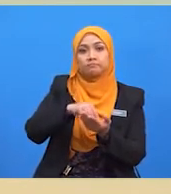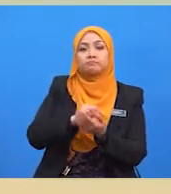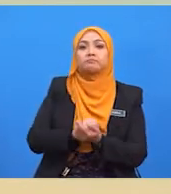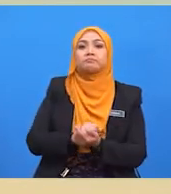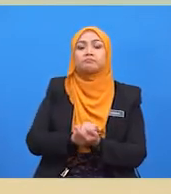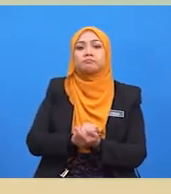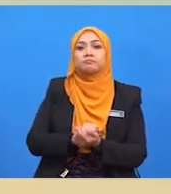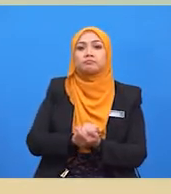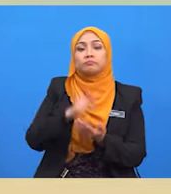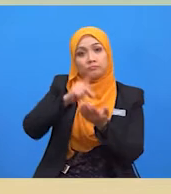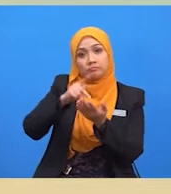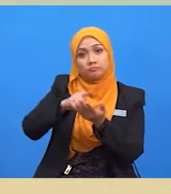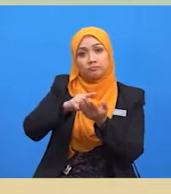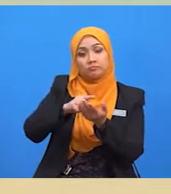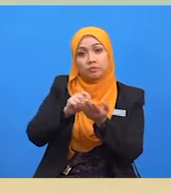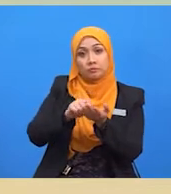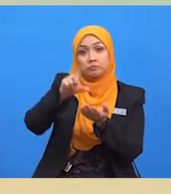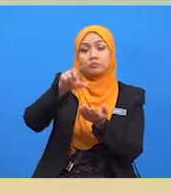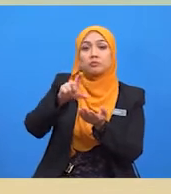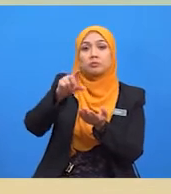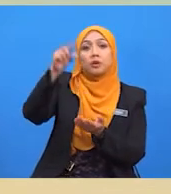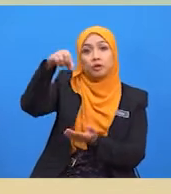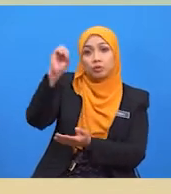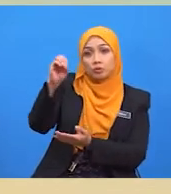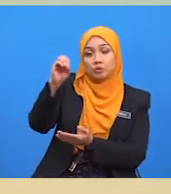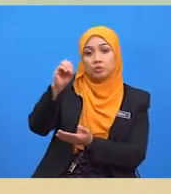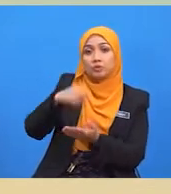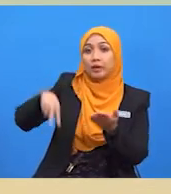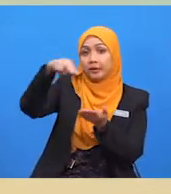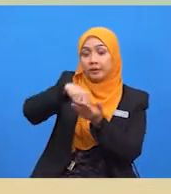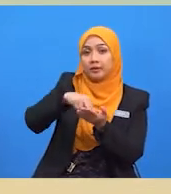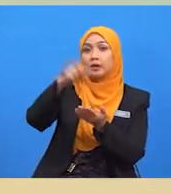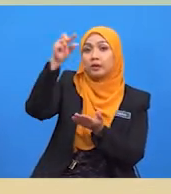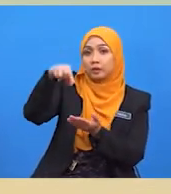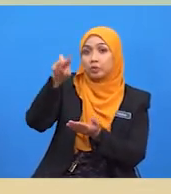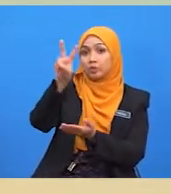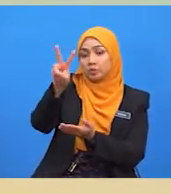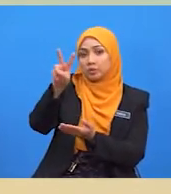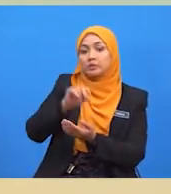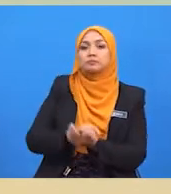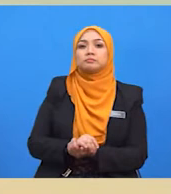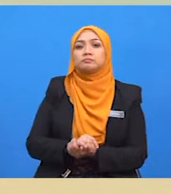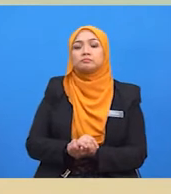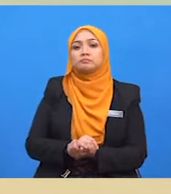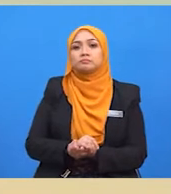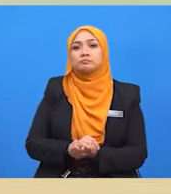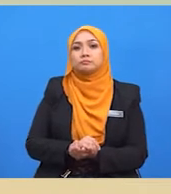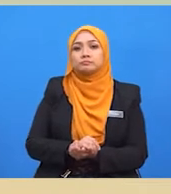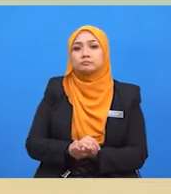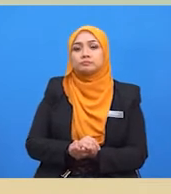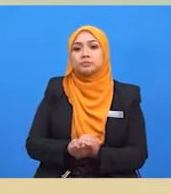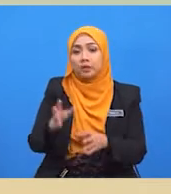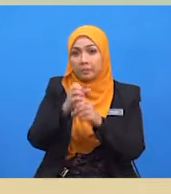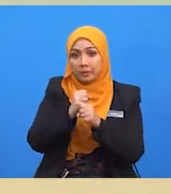ditawar kereta tempatan juga meningkat dari Q0 ke Q2. Jumlah hasil pengeluar asal